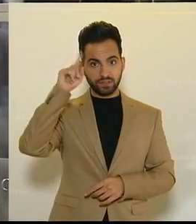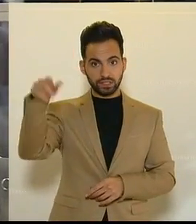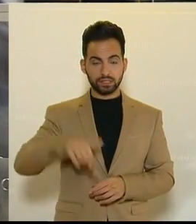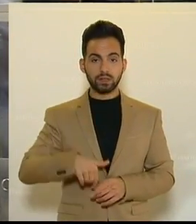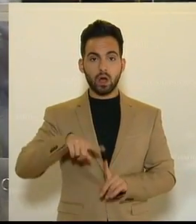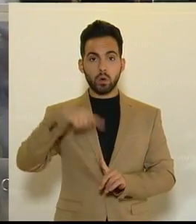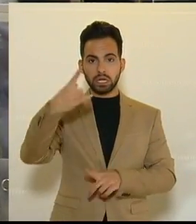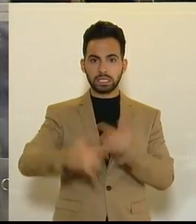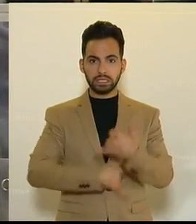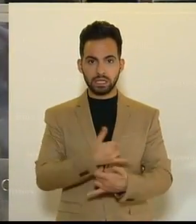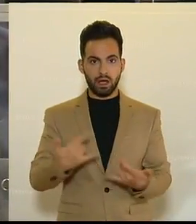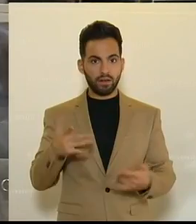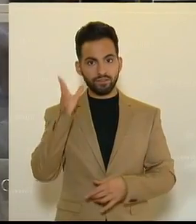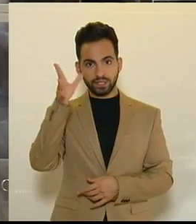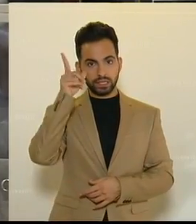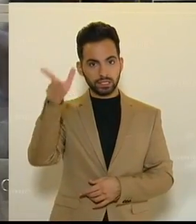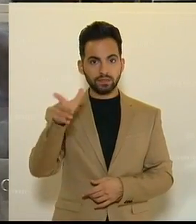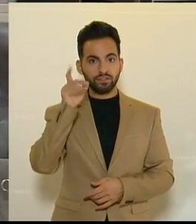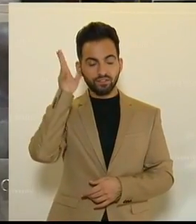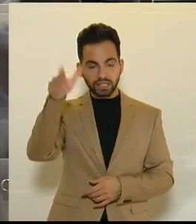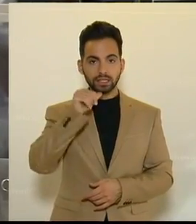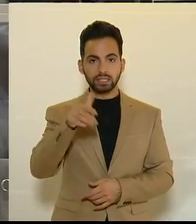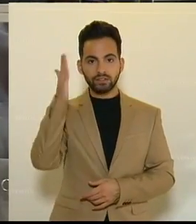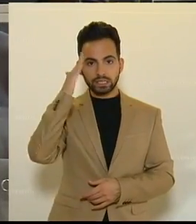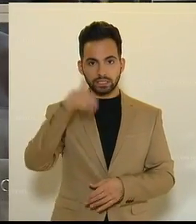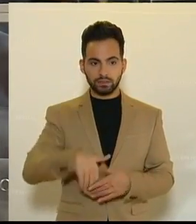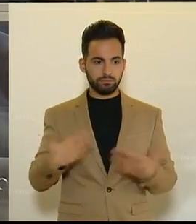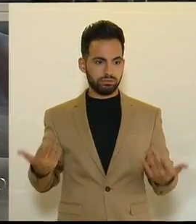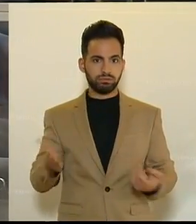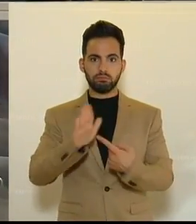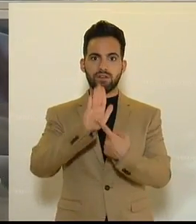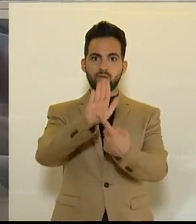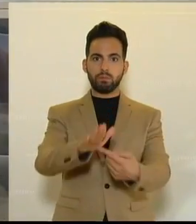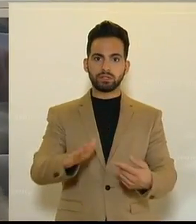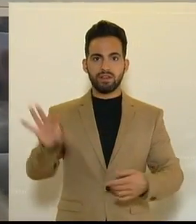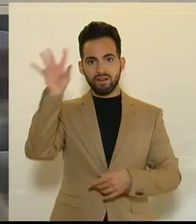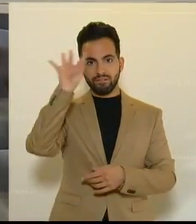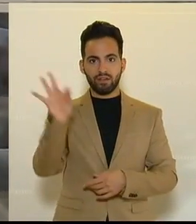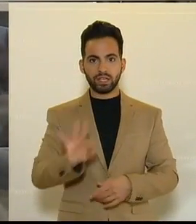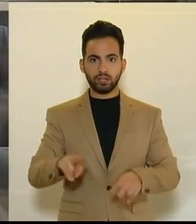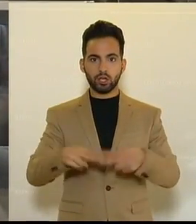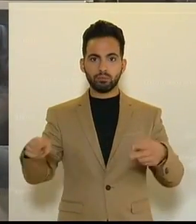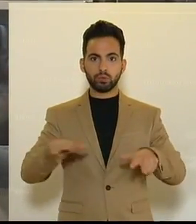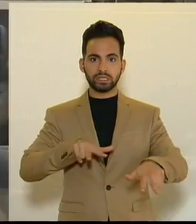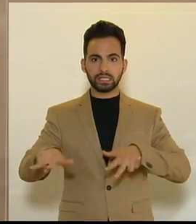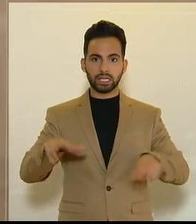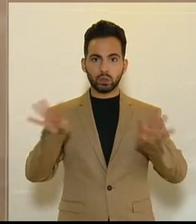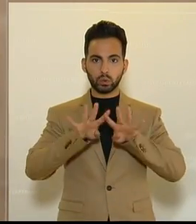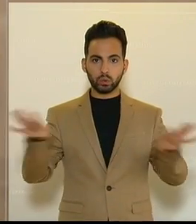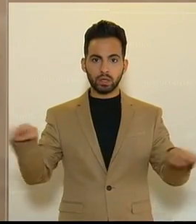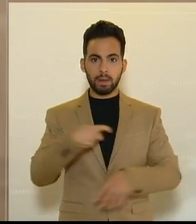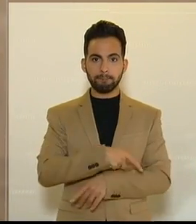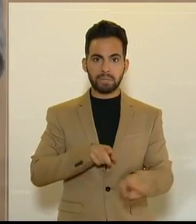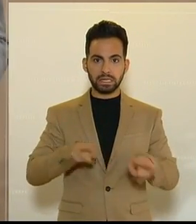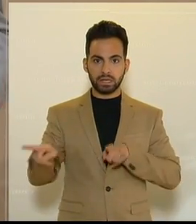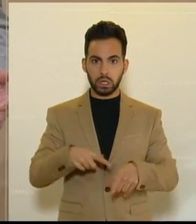Also mehr Geständnis für die Performance und die Fähigkeiten dieser Bundesregierung und der Regierungsfraktionen.